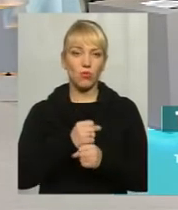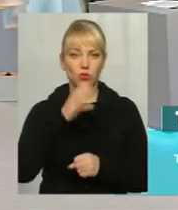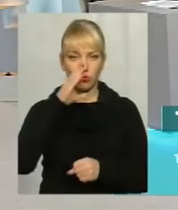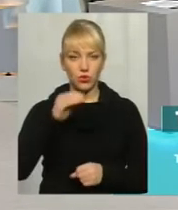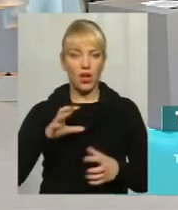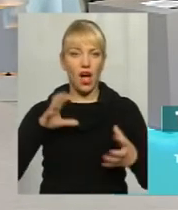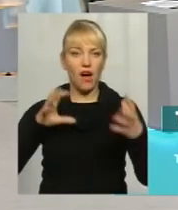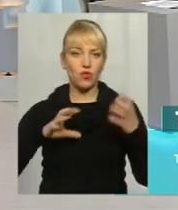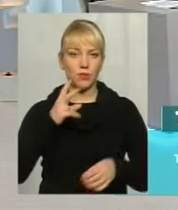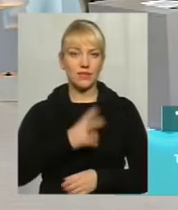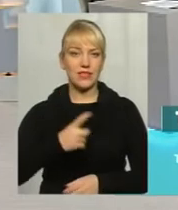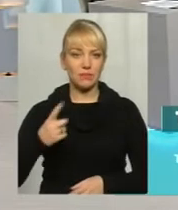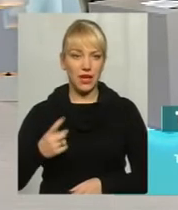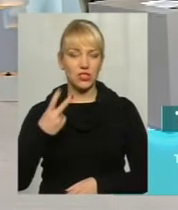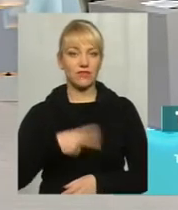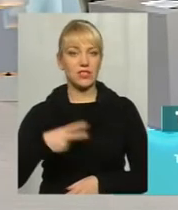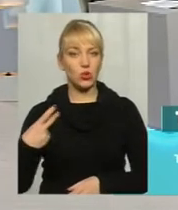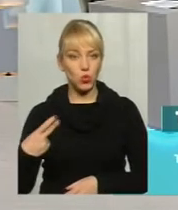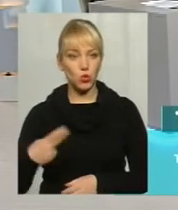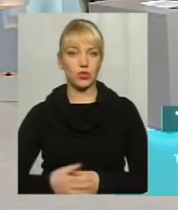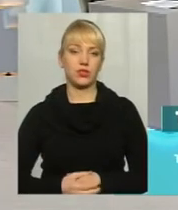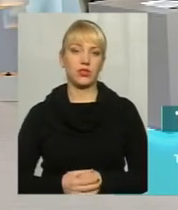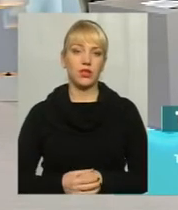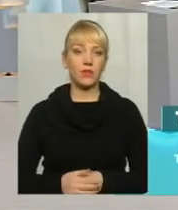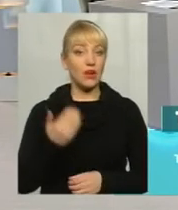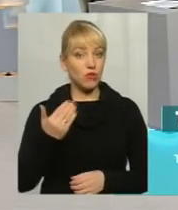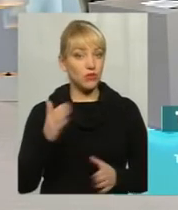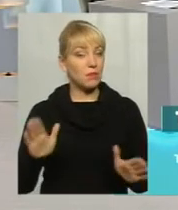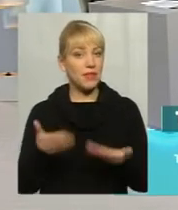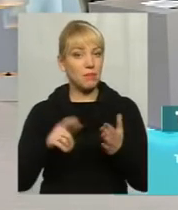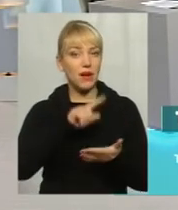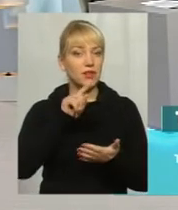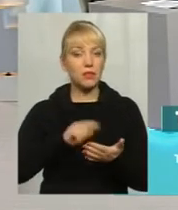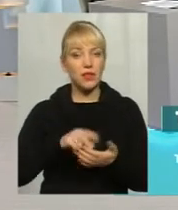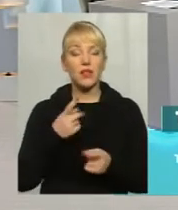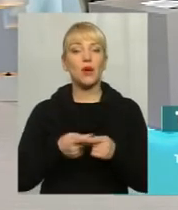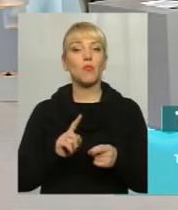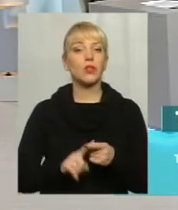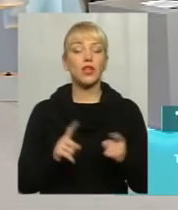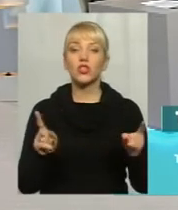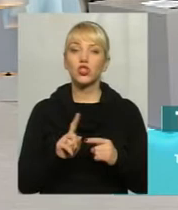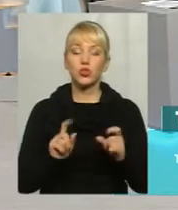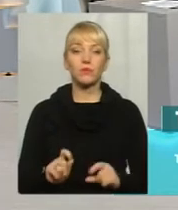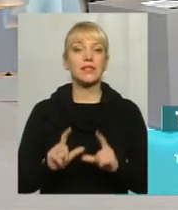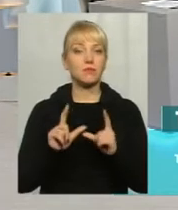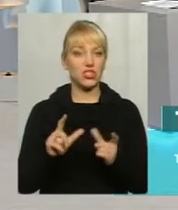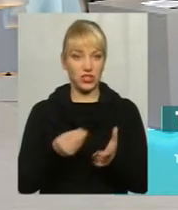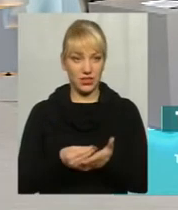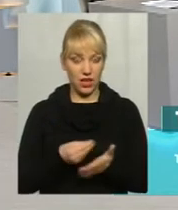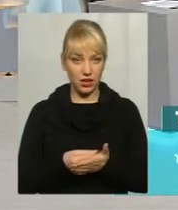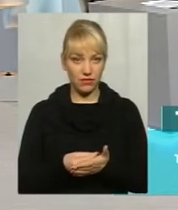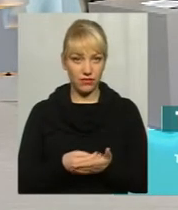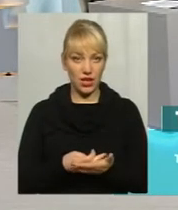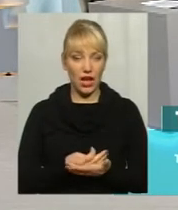автобусів 21-22. От ви піднімаєте питання про те, щоб збільшити тарифу.